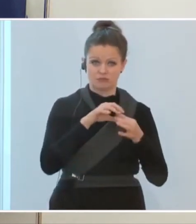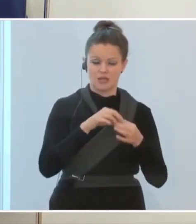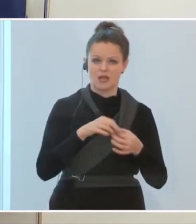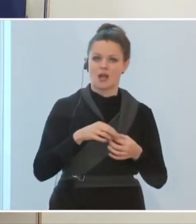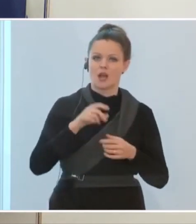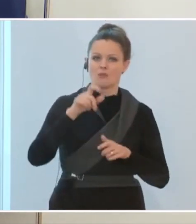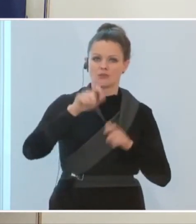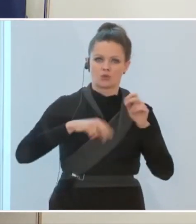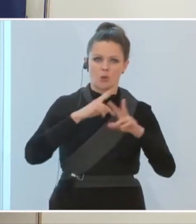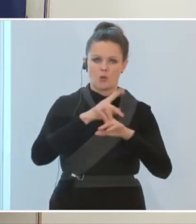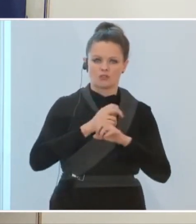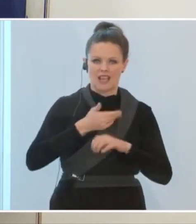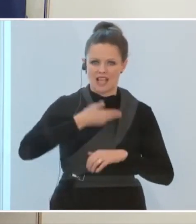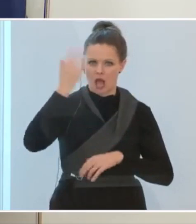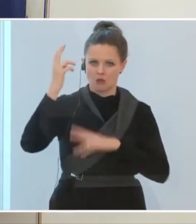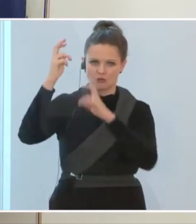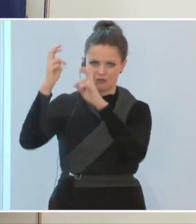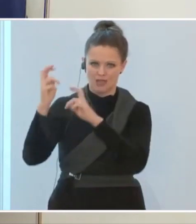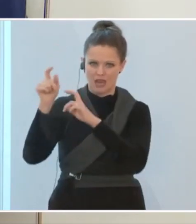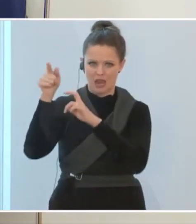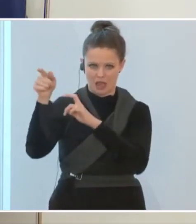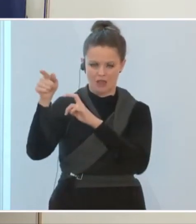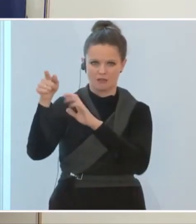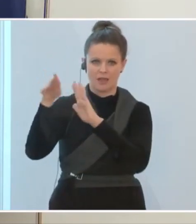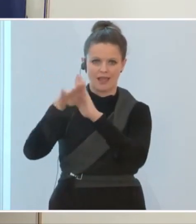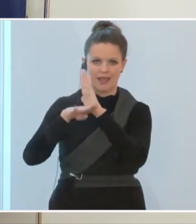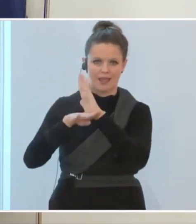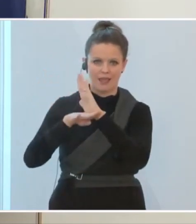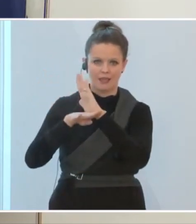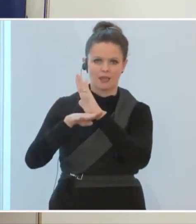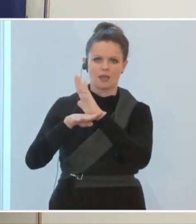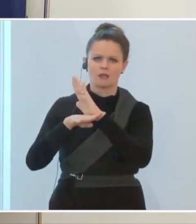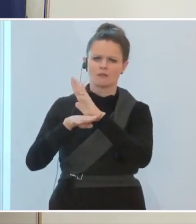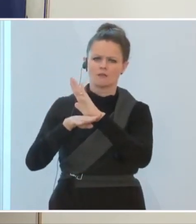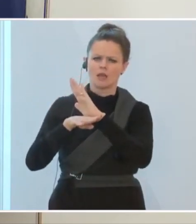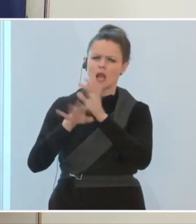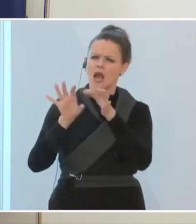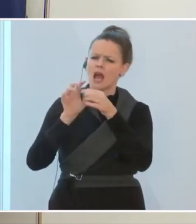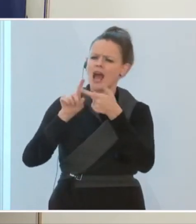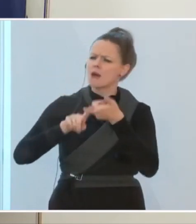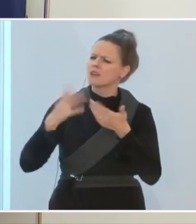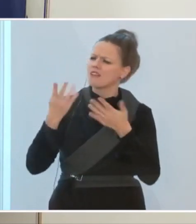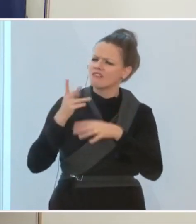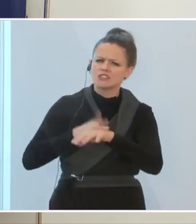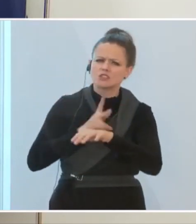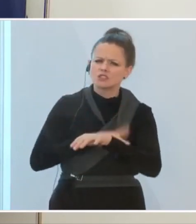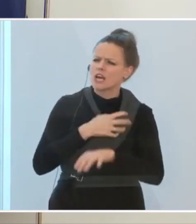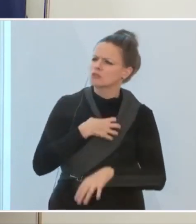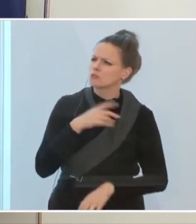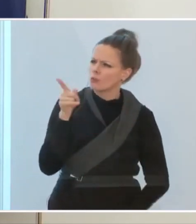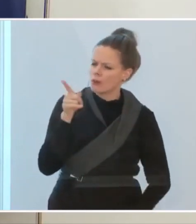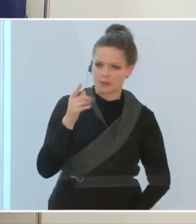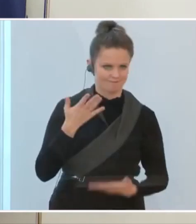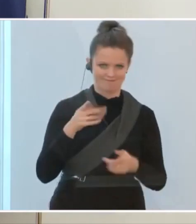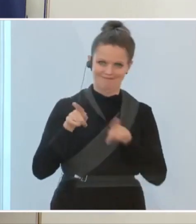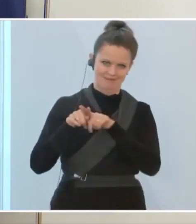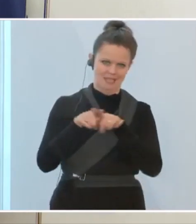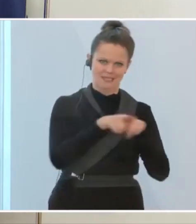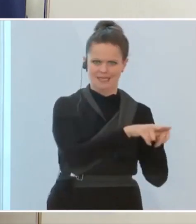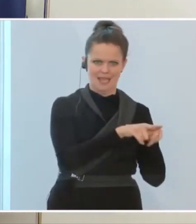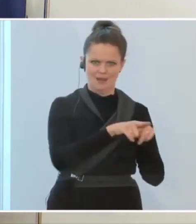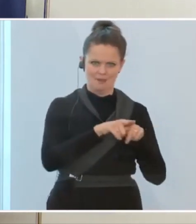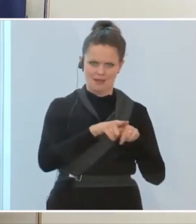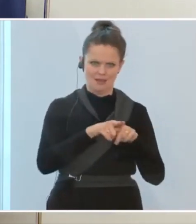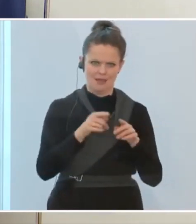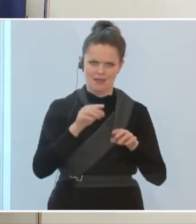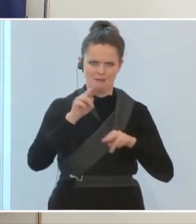Auslandsösterreicher. Es wird bei diesen Regelungen ja nicht auf die Staatsbürgerschaft abgestellt. Das heißt, es gilt für alle das Gleiche. Egal, ob